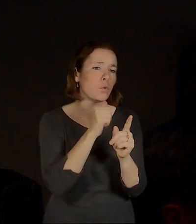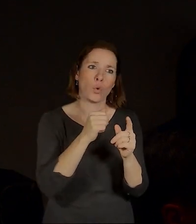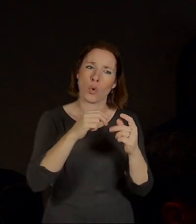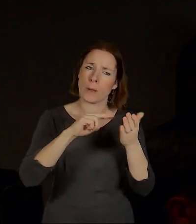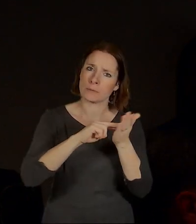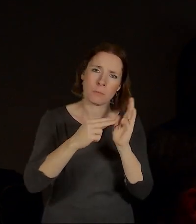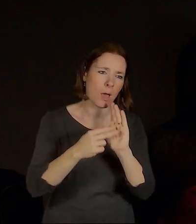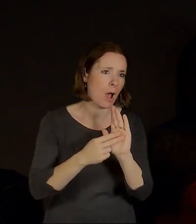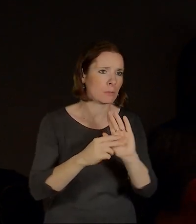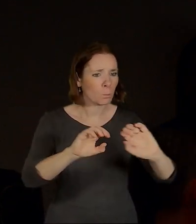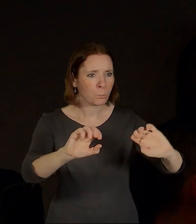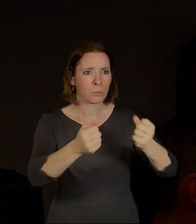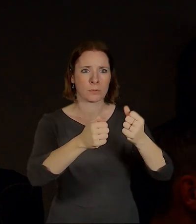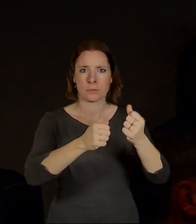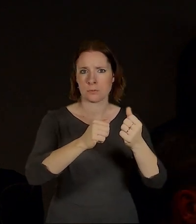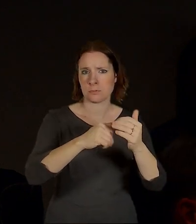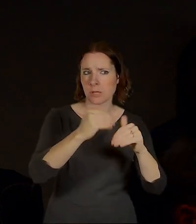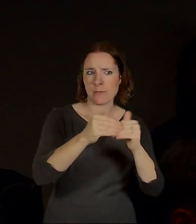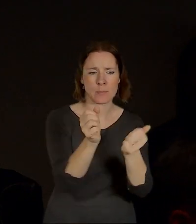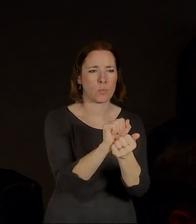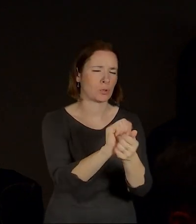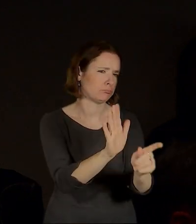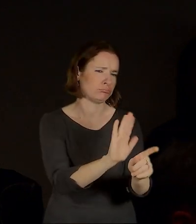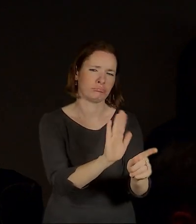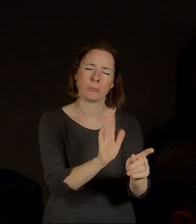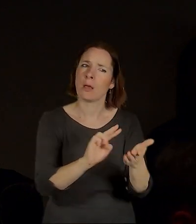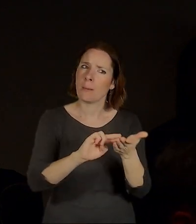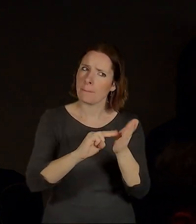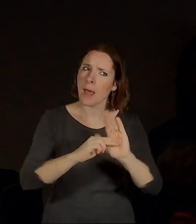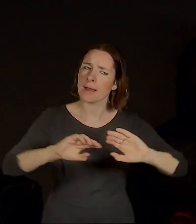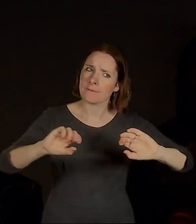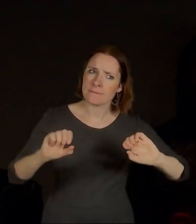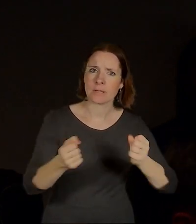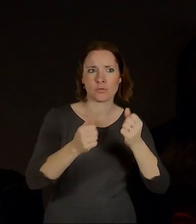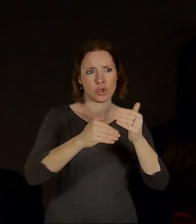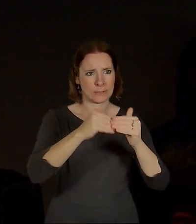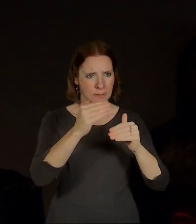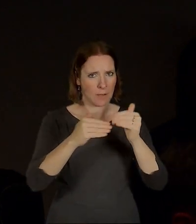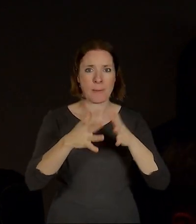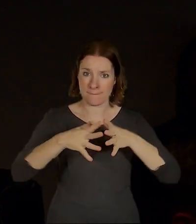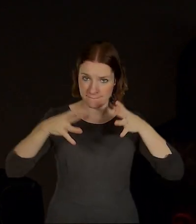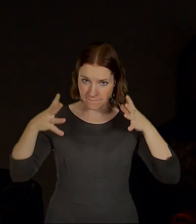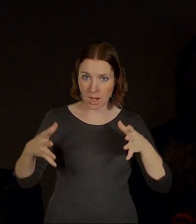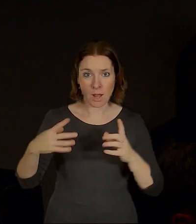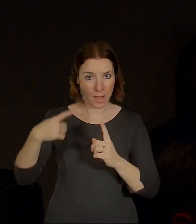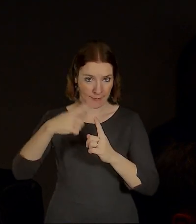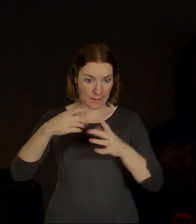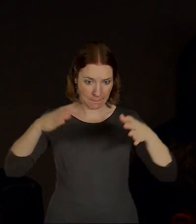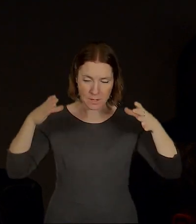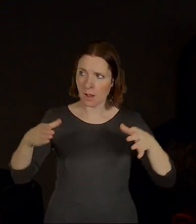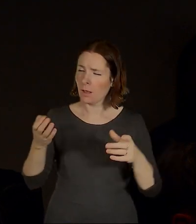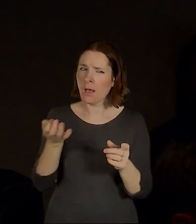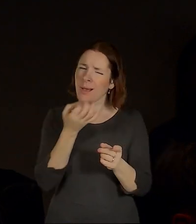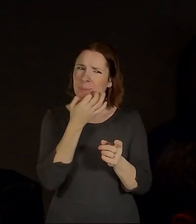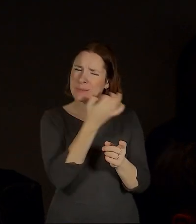taková konsensus, že tam bude celoměstský významná stavba, bedna jako hrom a ptal jsem se, co tam